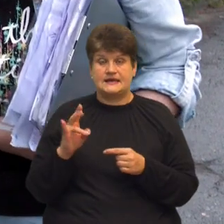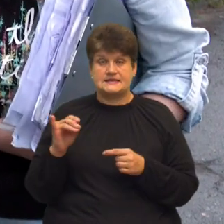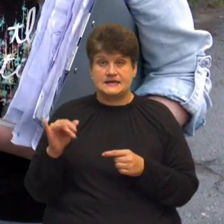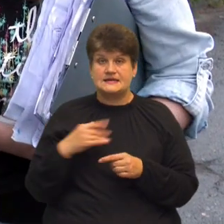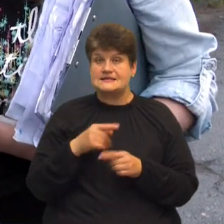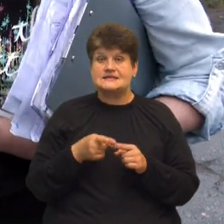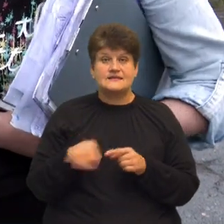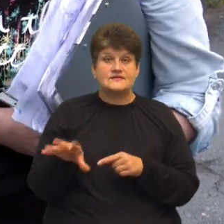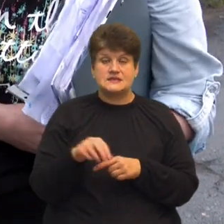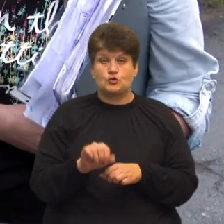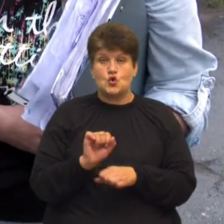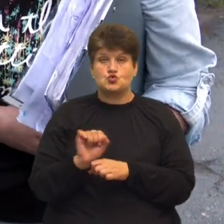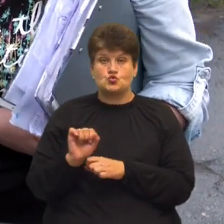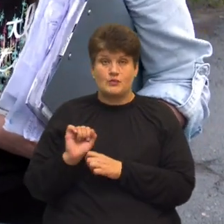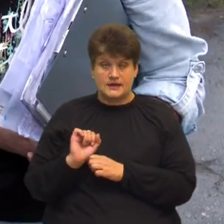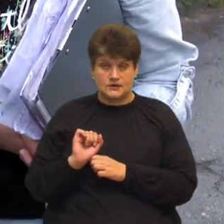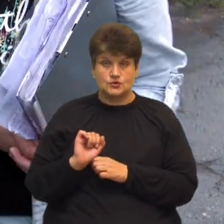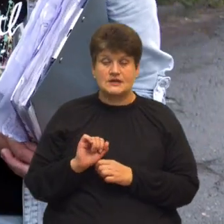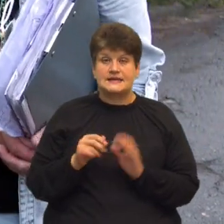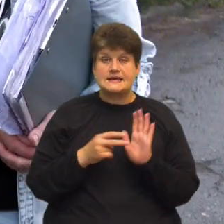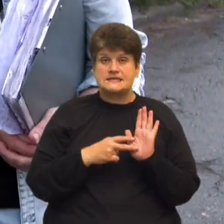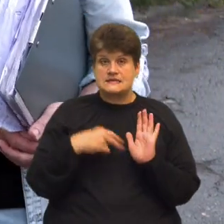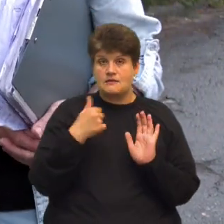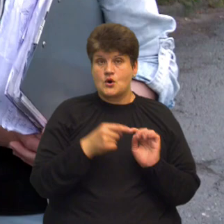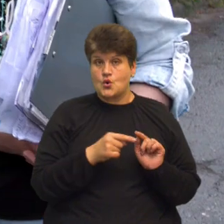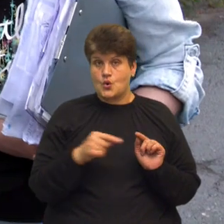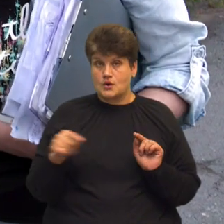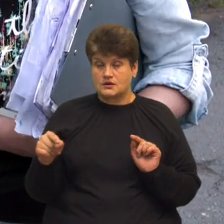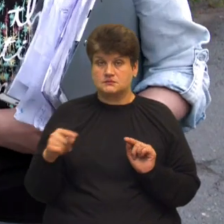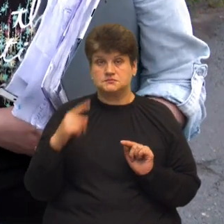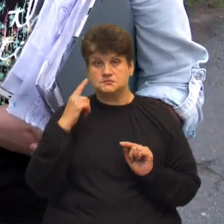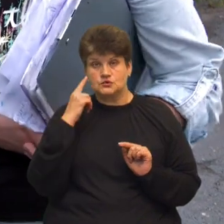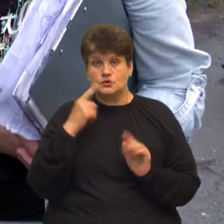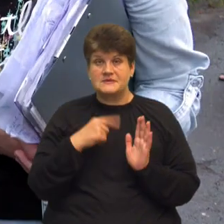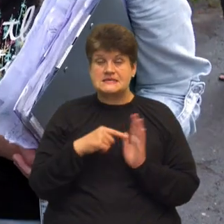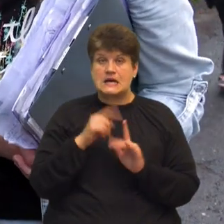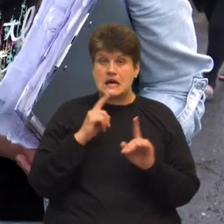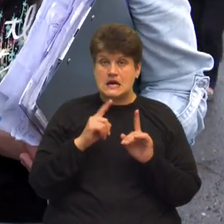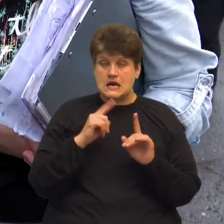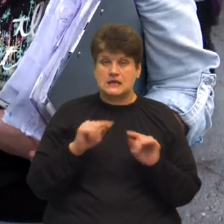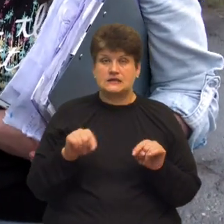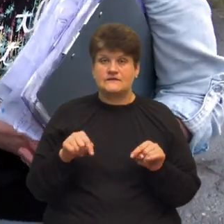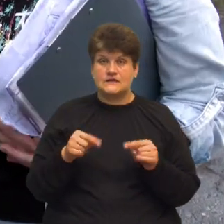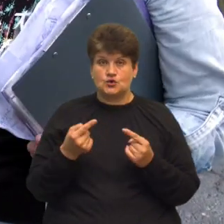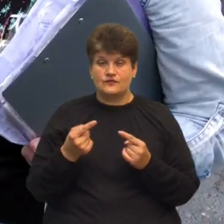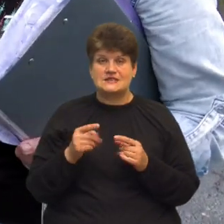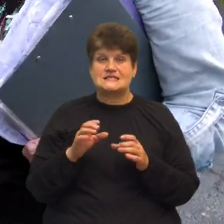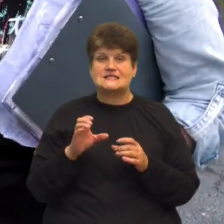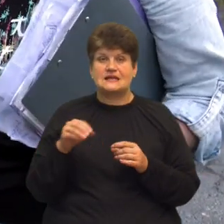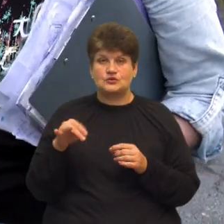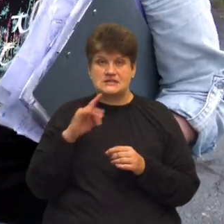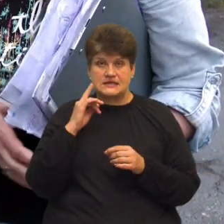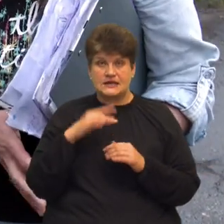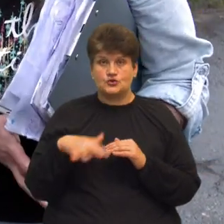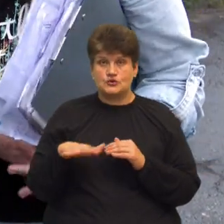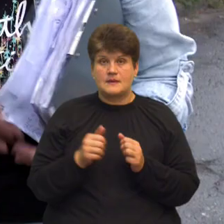призупинено і на сім років ми сподівалися, що міська рада відмовить статус зеленої зони біля наших